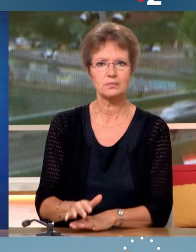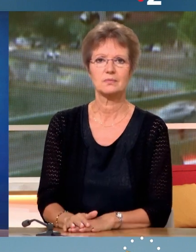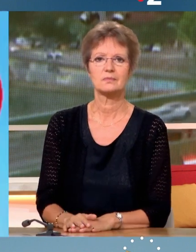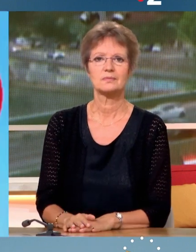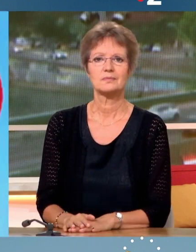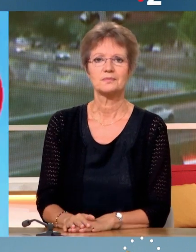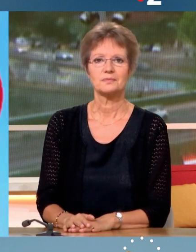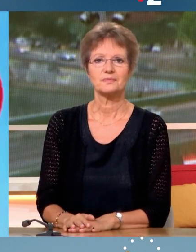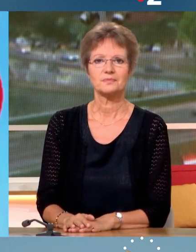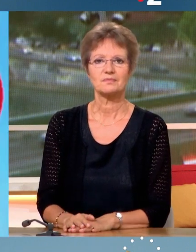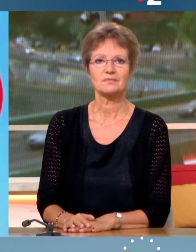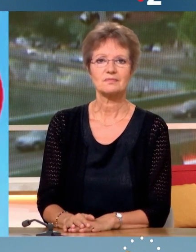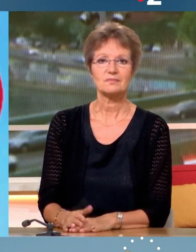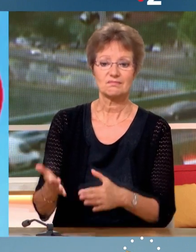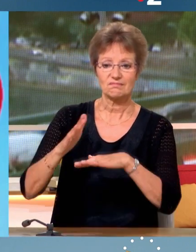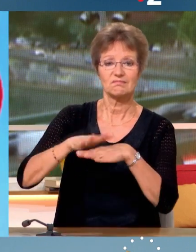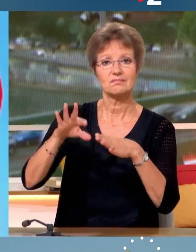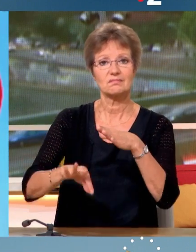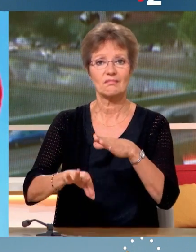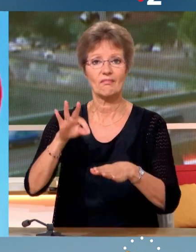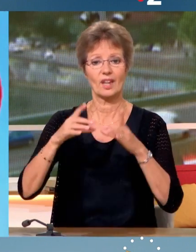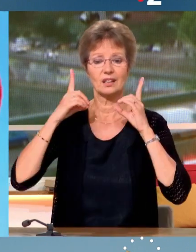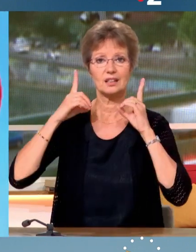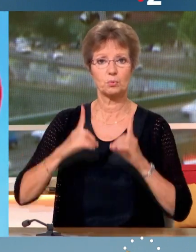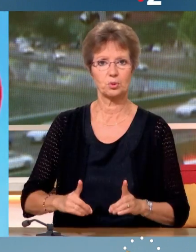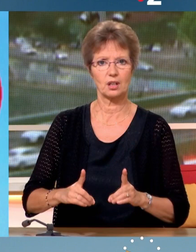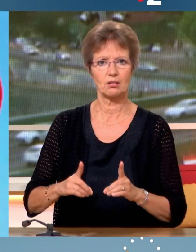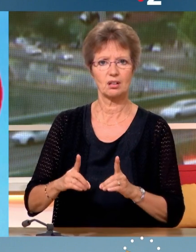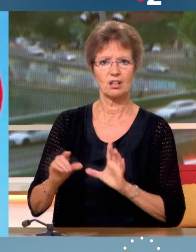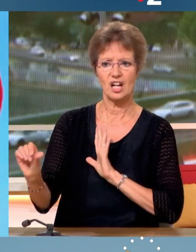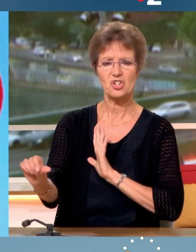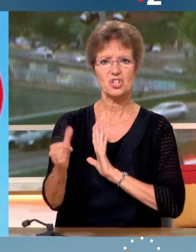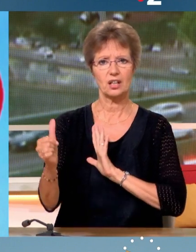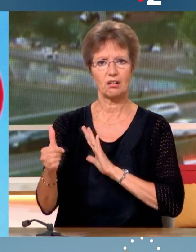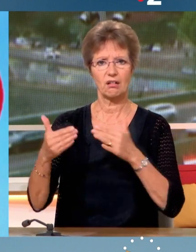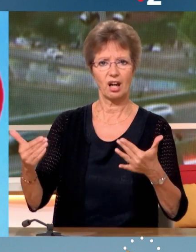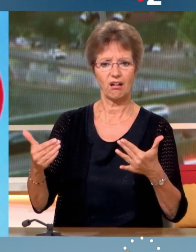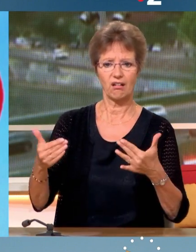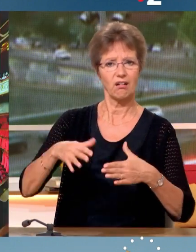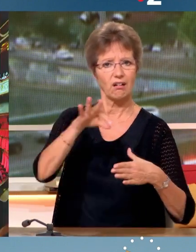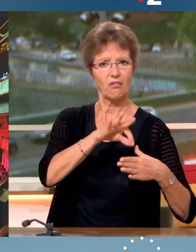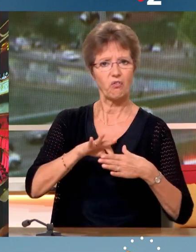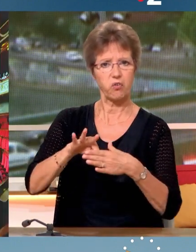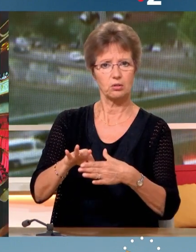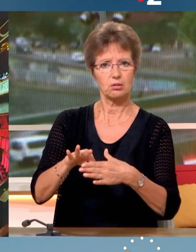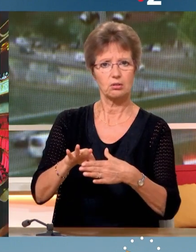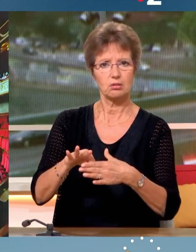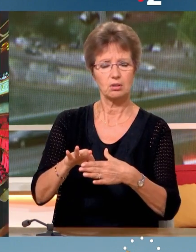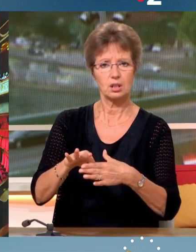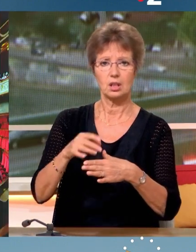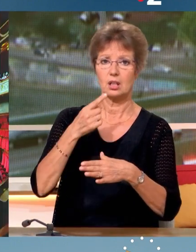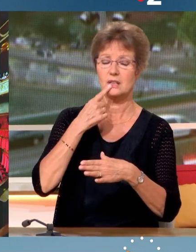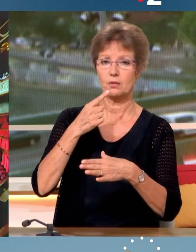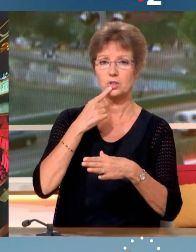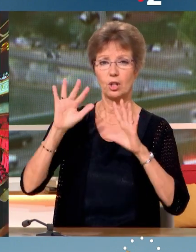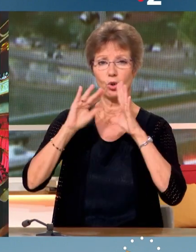aux élections législatives, les Français s'expriment. Or, en envoyant plus de 90 députés,